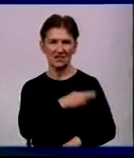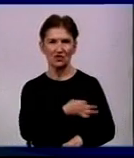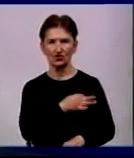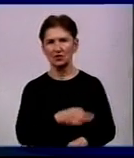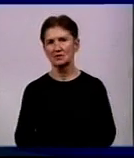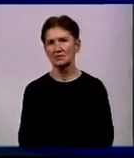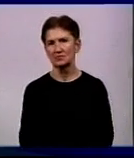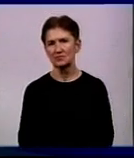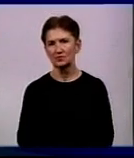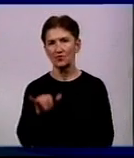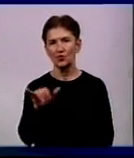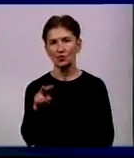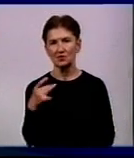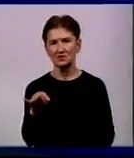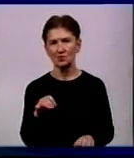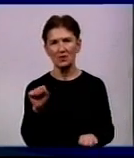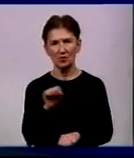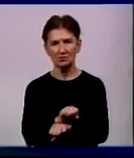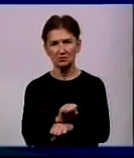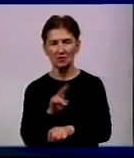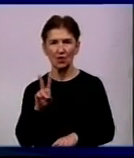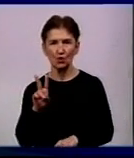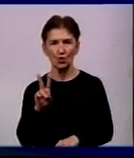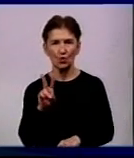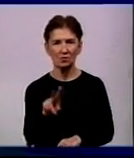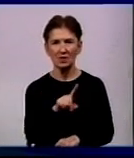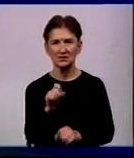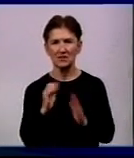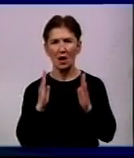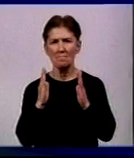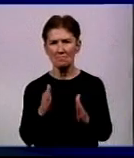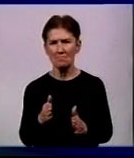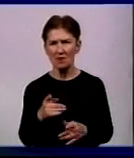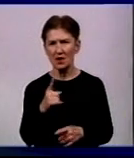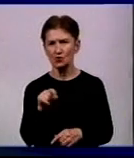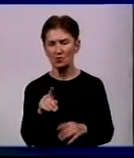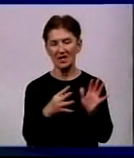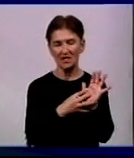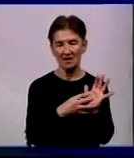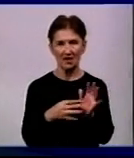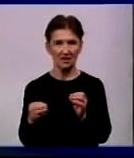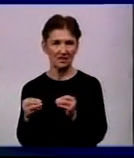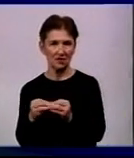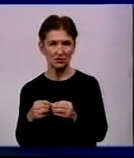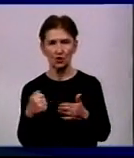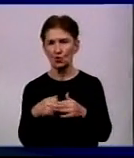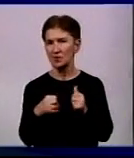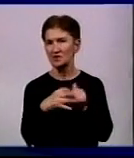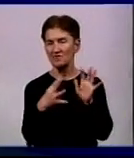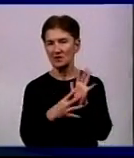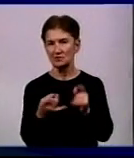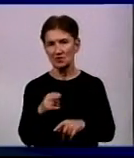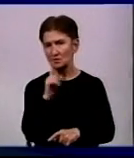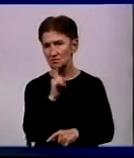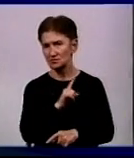У Кропивницькому призупинено рух тролейбусів за маршрутом номер 9 та 10. До 19 травня не курсуватиме